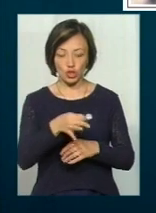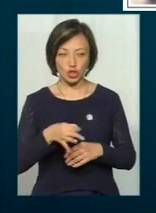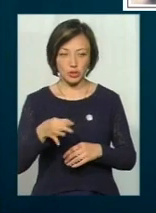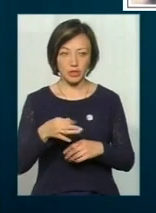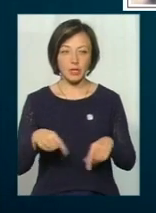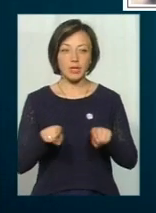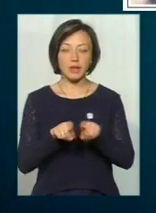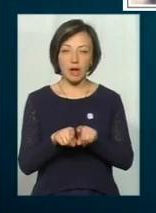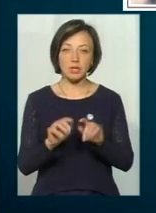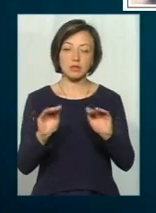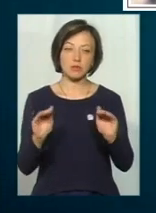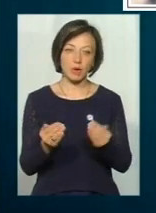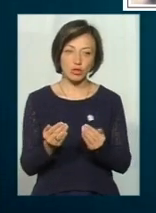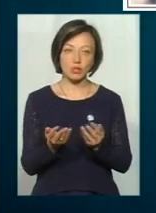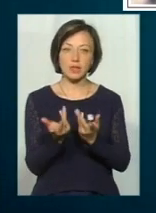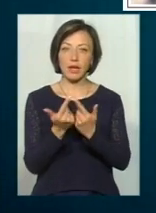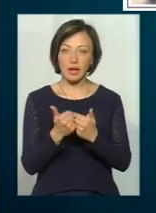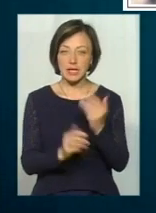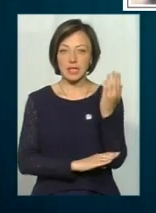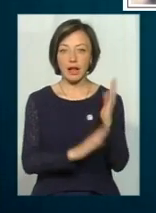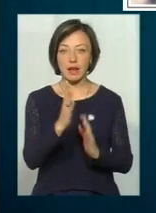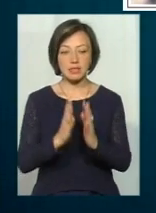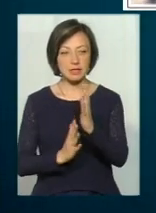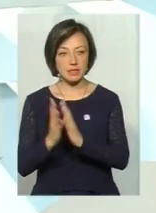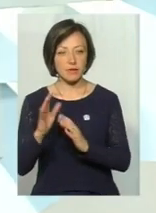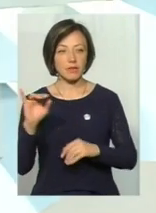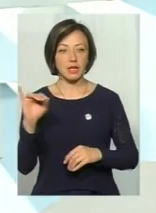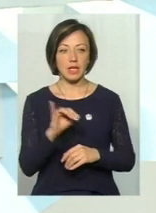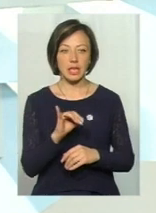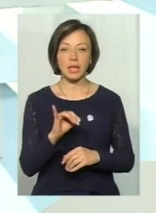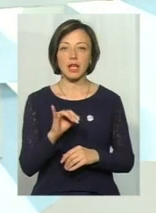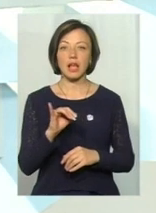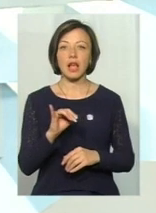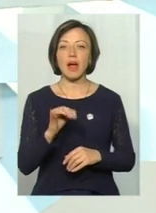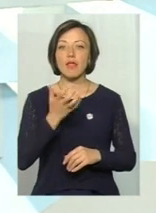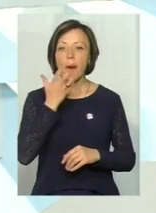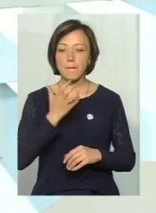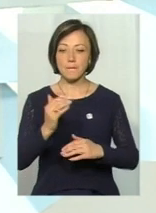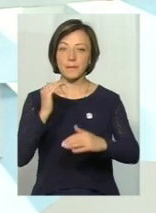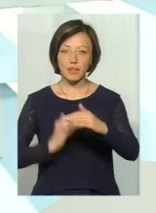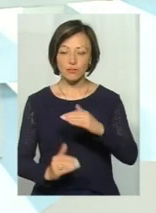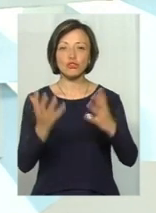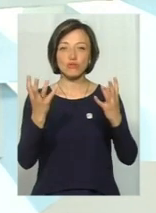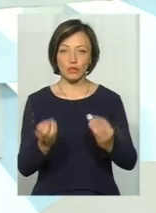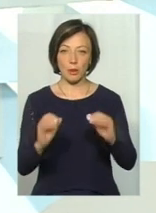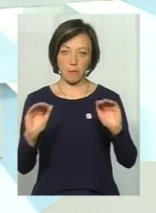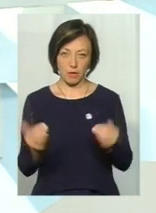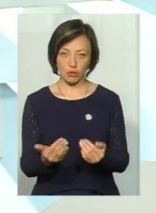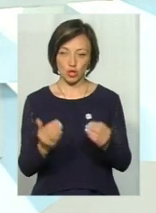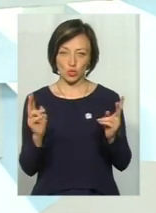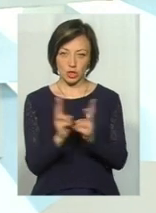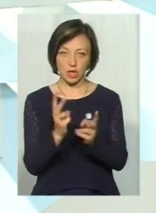так як зменшується кількість лісів, і також напівдні ще менше зустрічається цей вид.